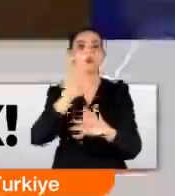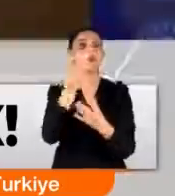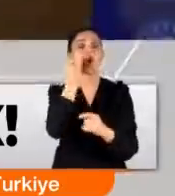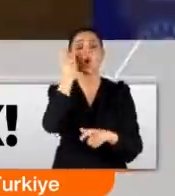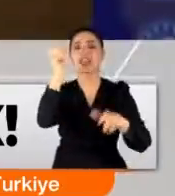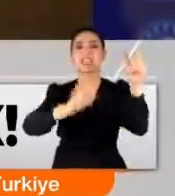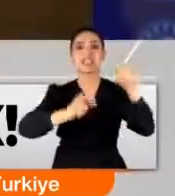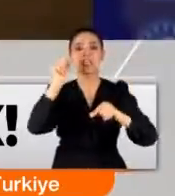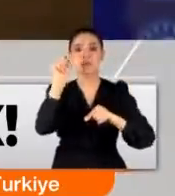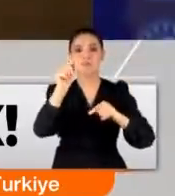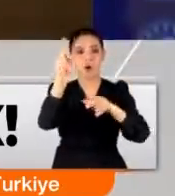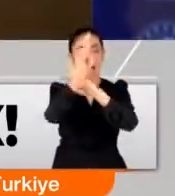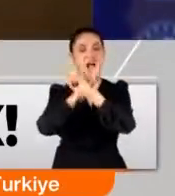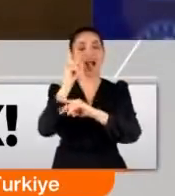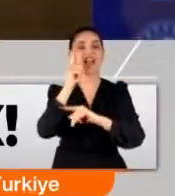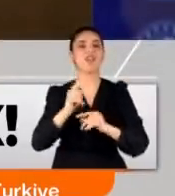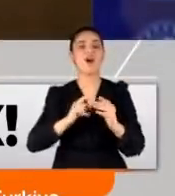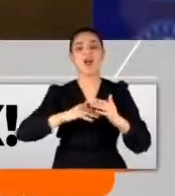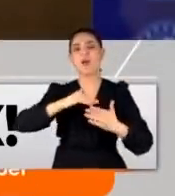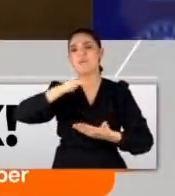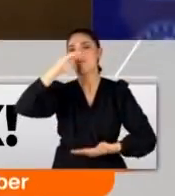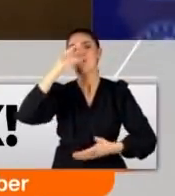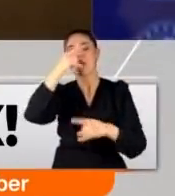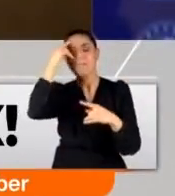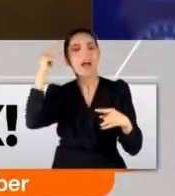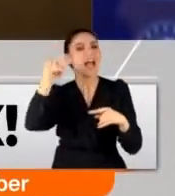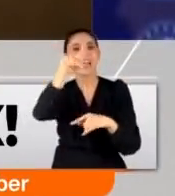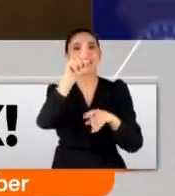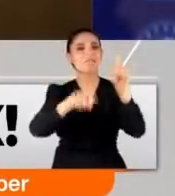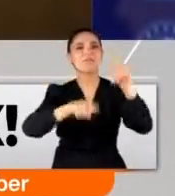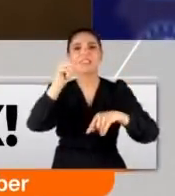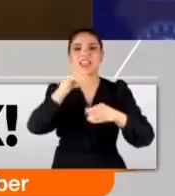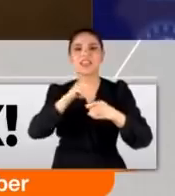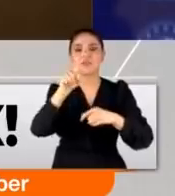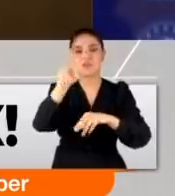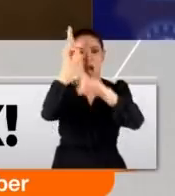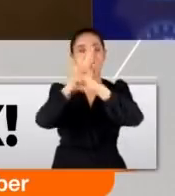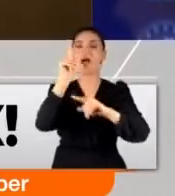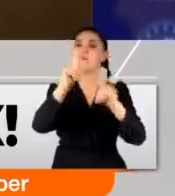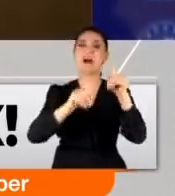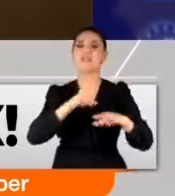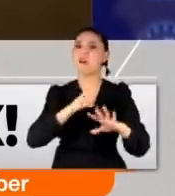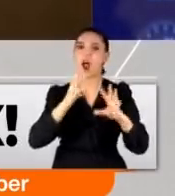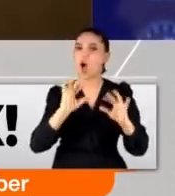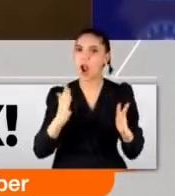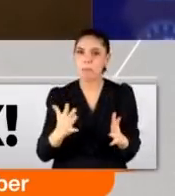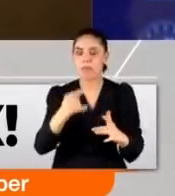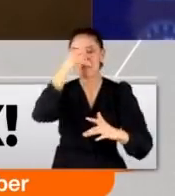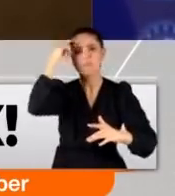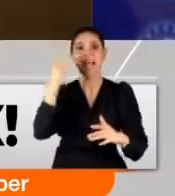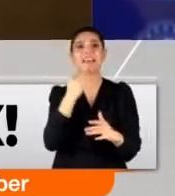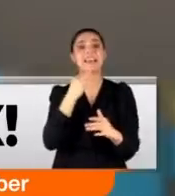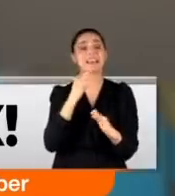bu hayali kurarak büyümüştür. Hatta belki aranızda hala bu hayalini sürdürenler vardır. Hatta hatta belki